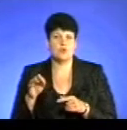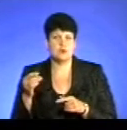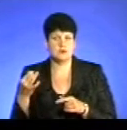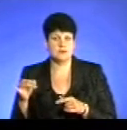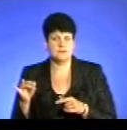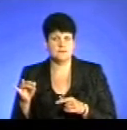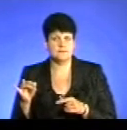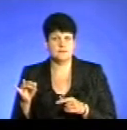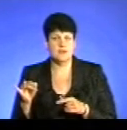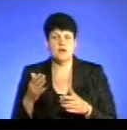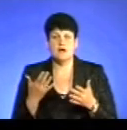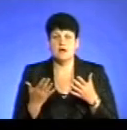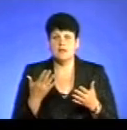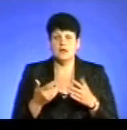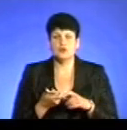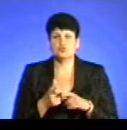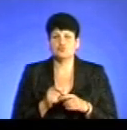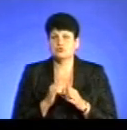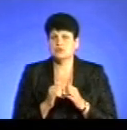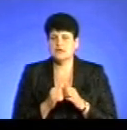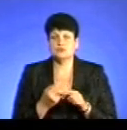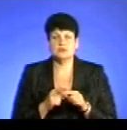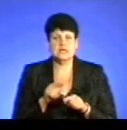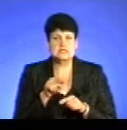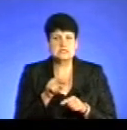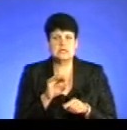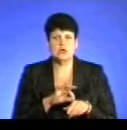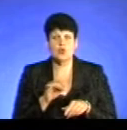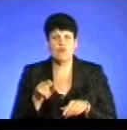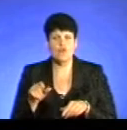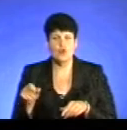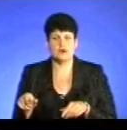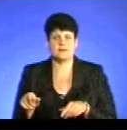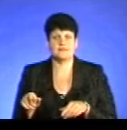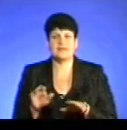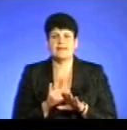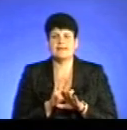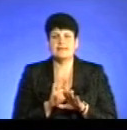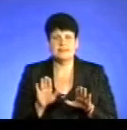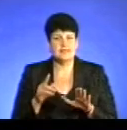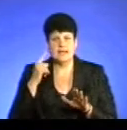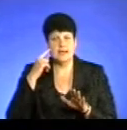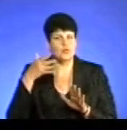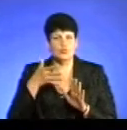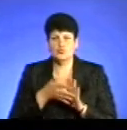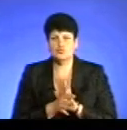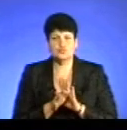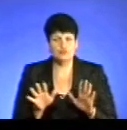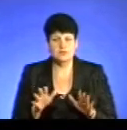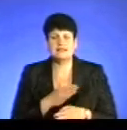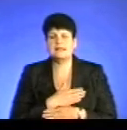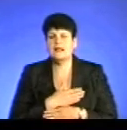Але дуже часто такі хворі, вони або не усвідомлюють, або не хочуть